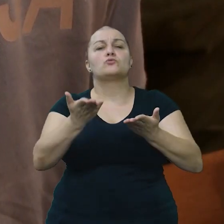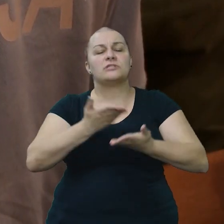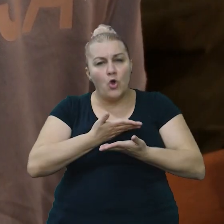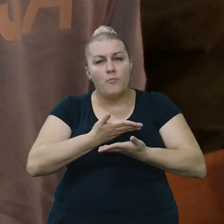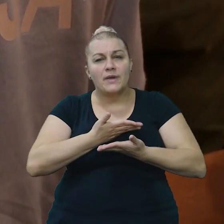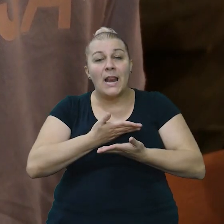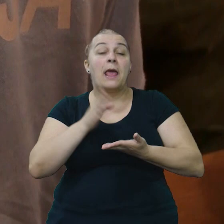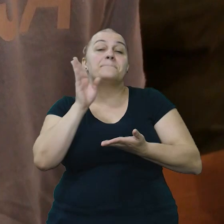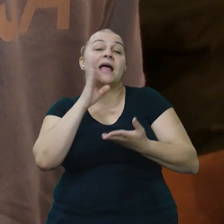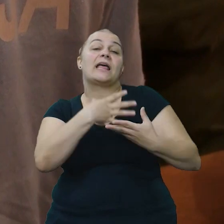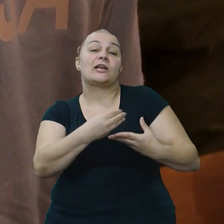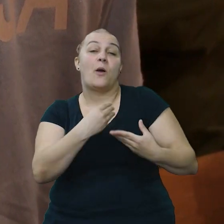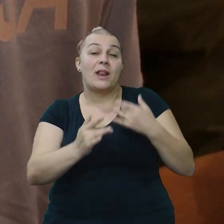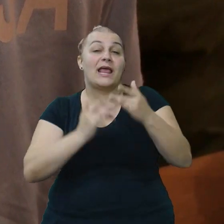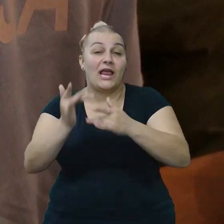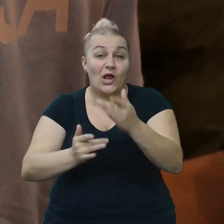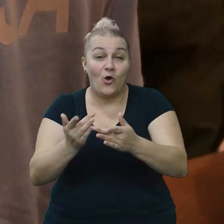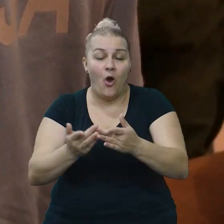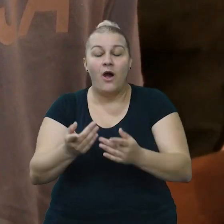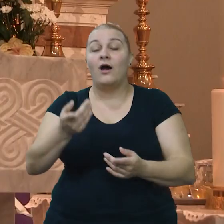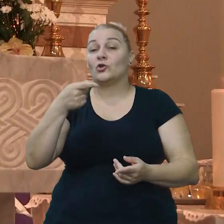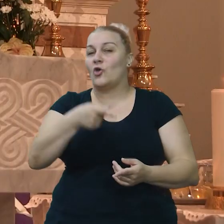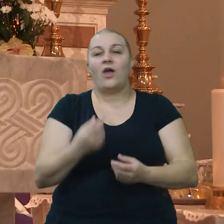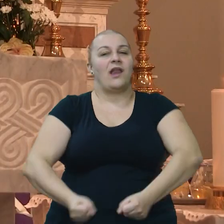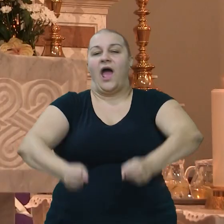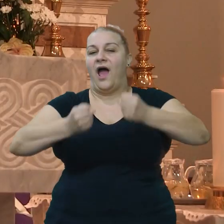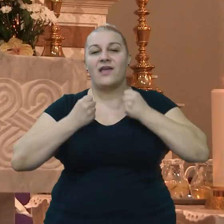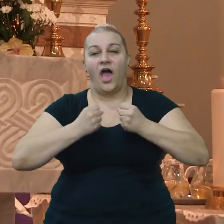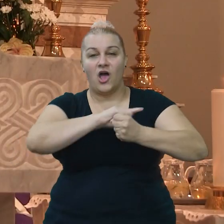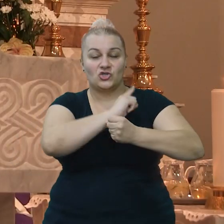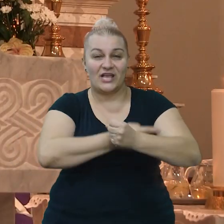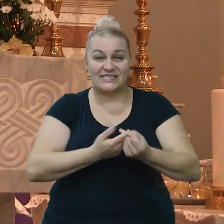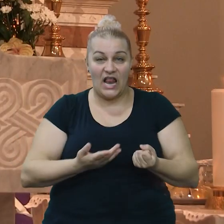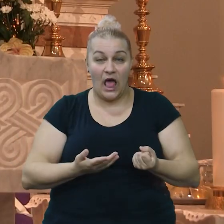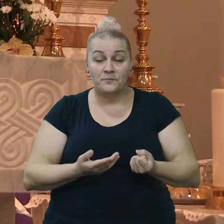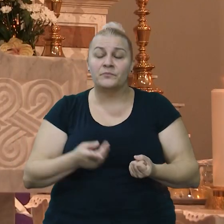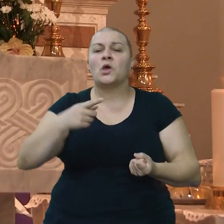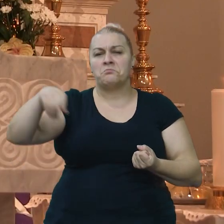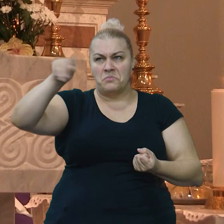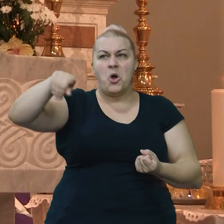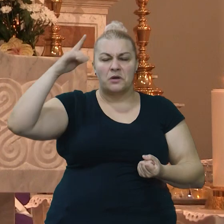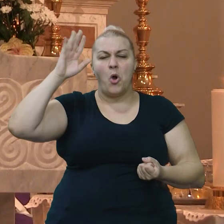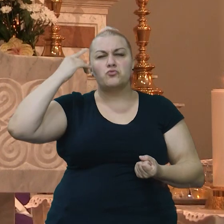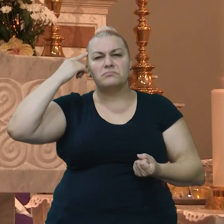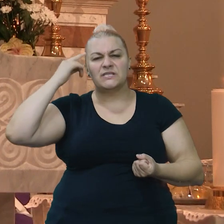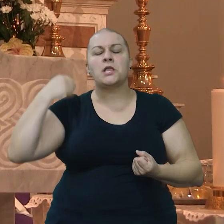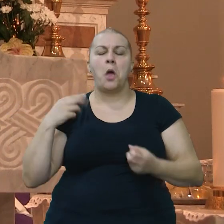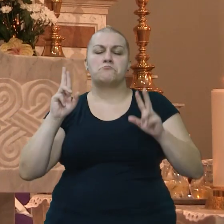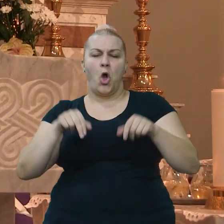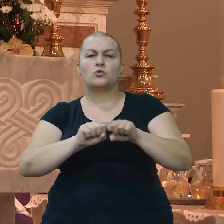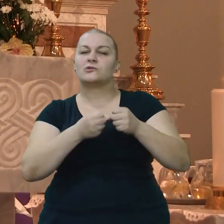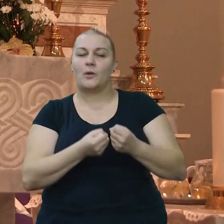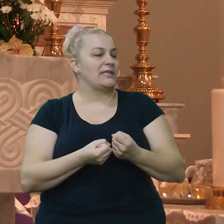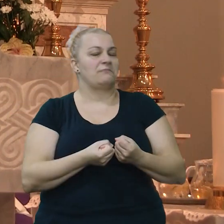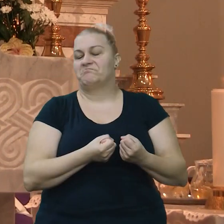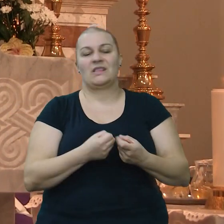materinim likom i od toga nema jače sile. Mogu oni misliti da mogu slomiti, ali